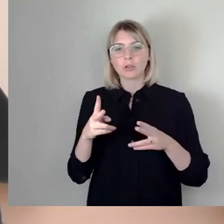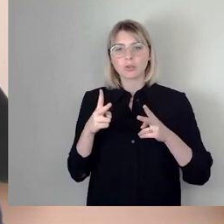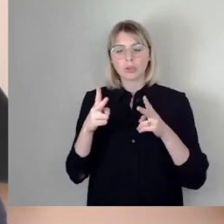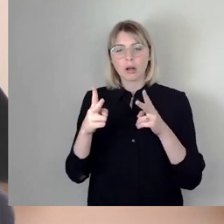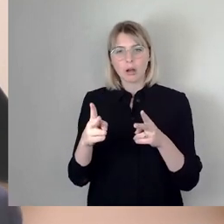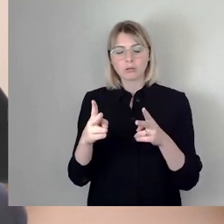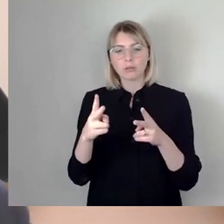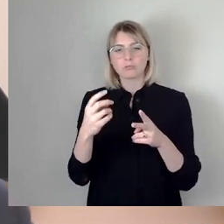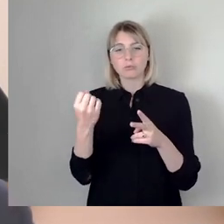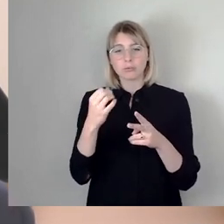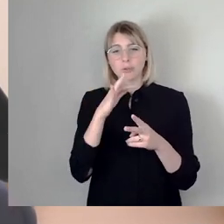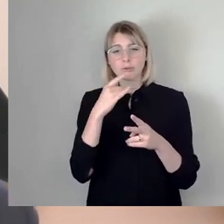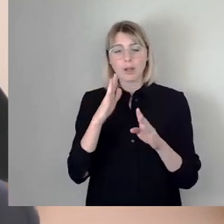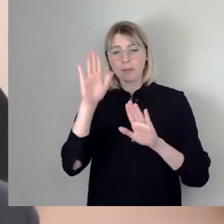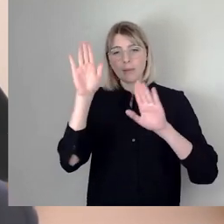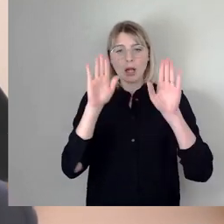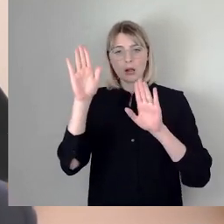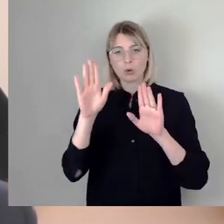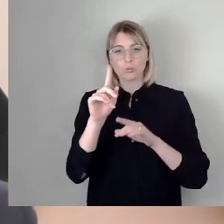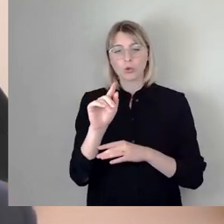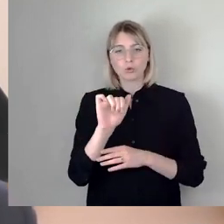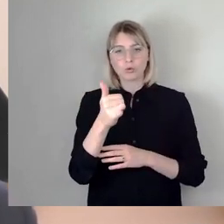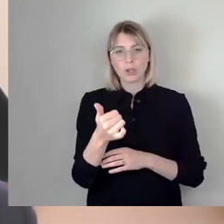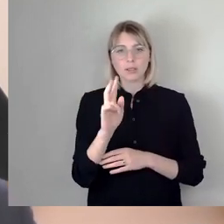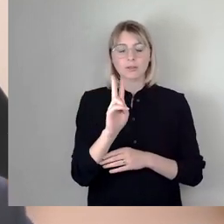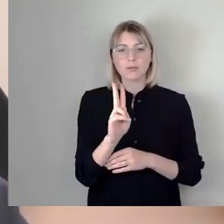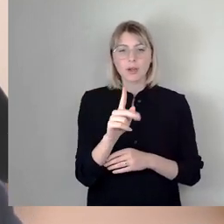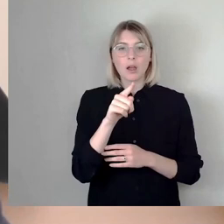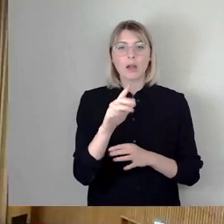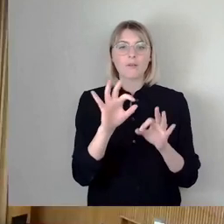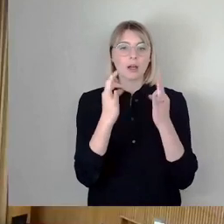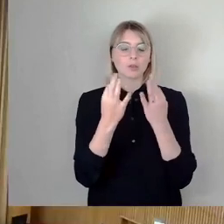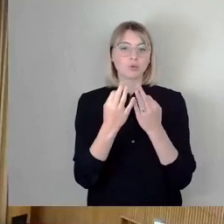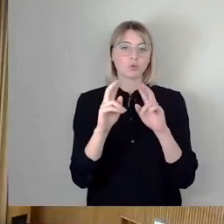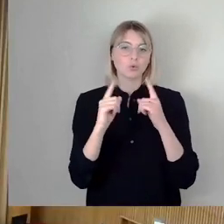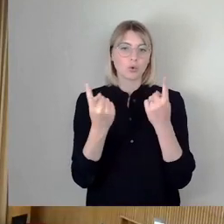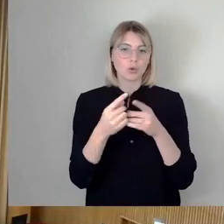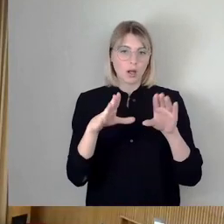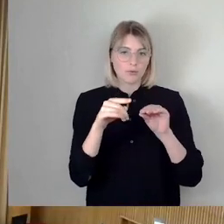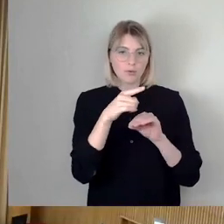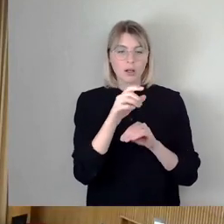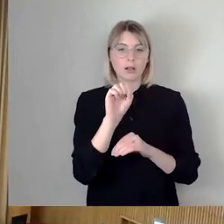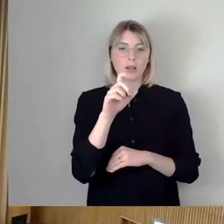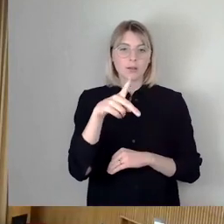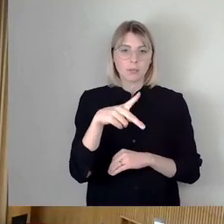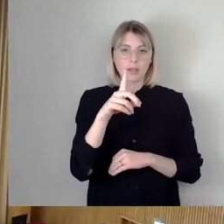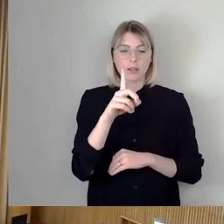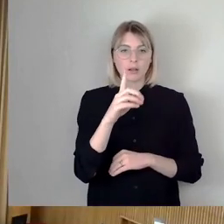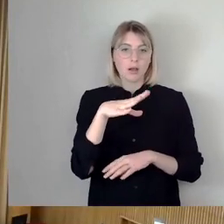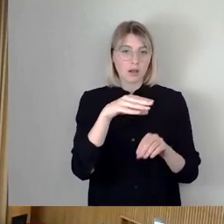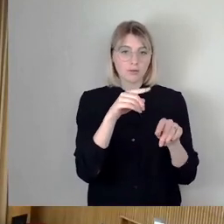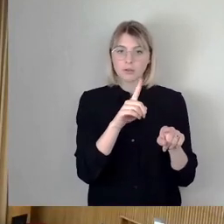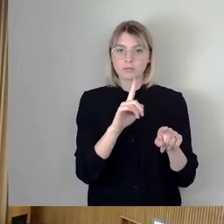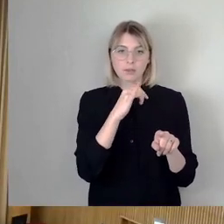Wortmeldungen, deswegen steigen wir ein in die Fraktionsrunde. SPD würde beginnen. das Wort gewünscht? Nein? Dann